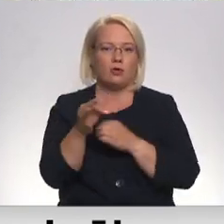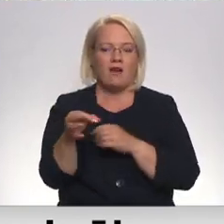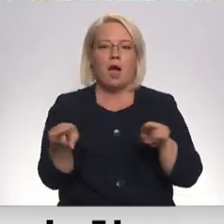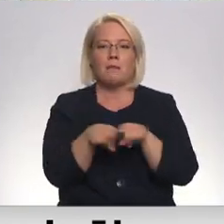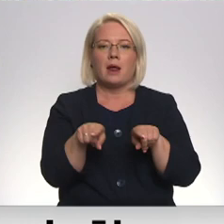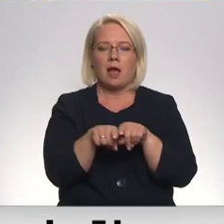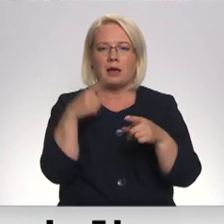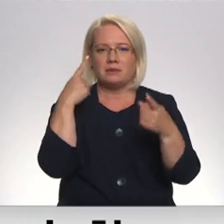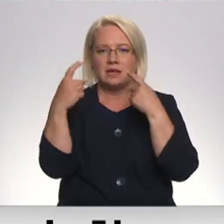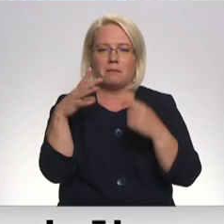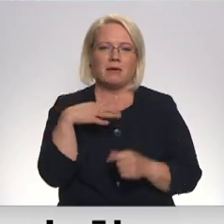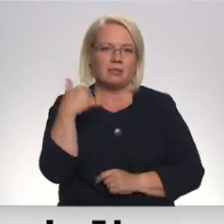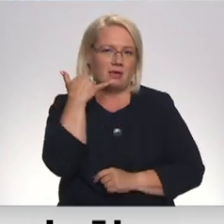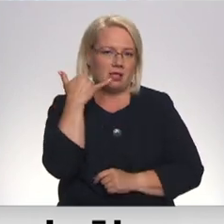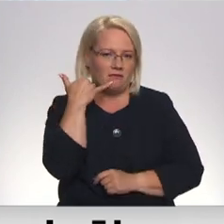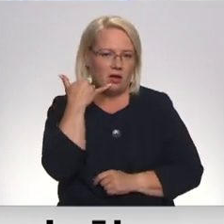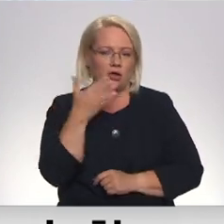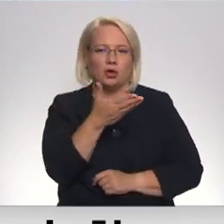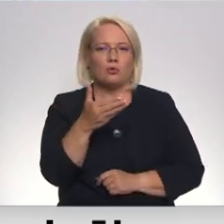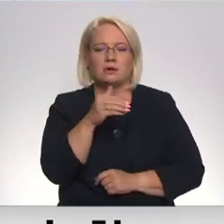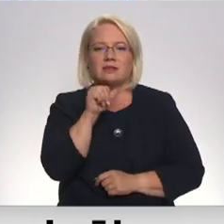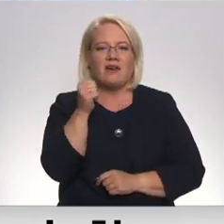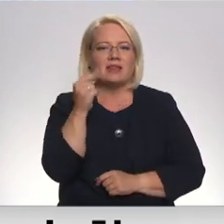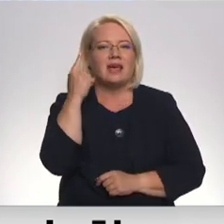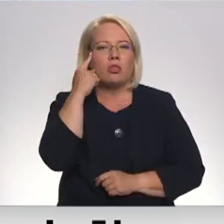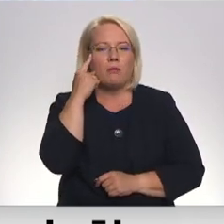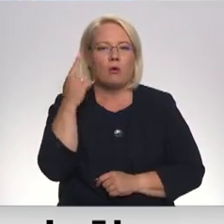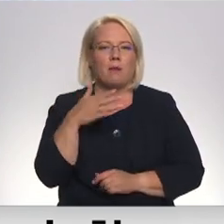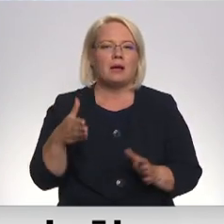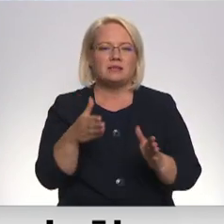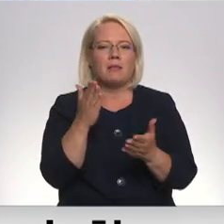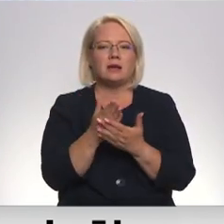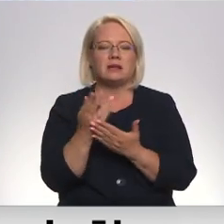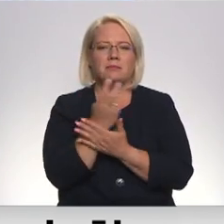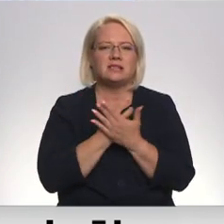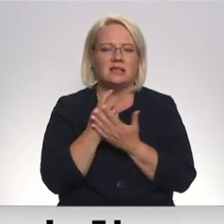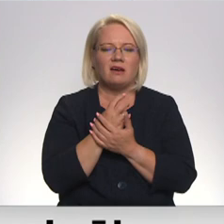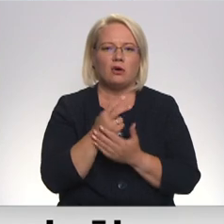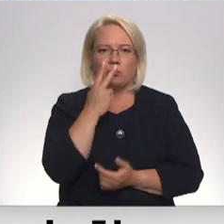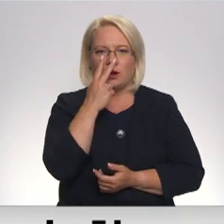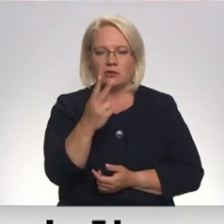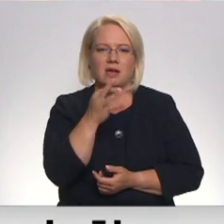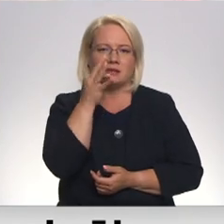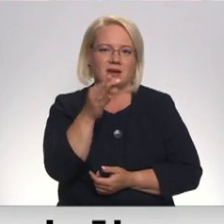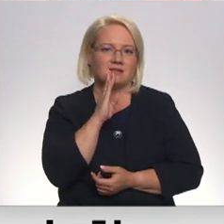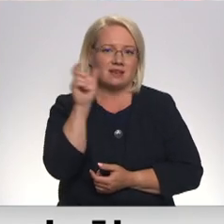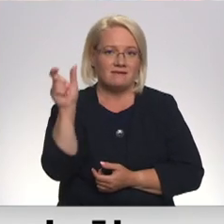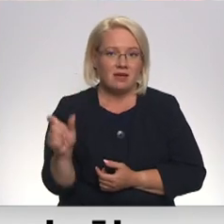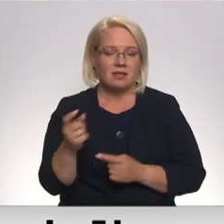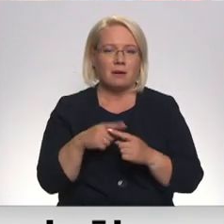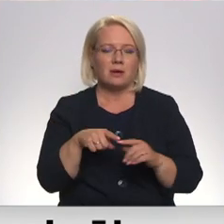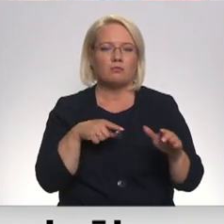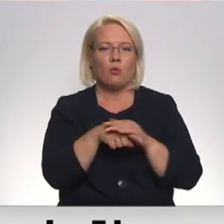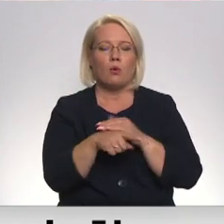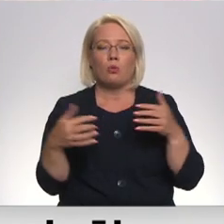saziņa bijusi vien telefoniska. Jūs pat iedomāties nespēt, ko pa ceļam esam pārdzīvojuši un redzējuši, tā saka Katrīna. Tāpēc, beigot